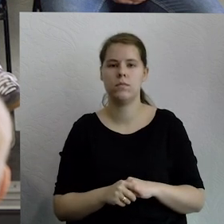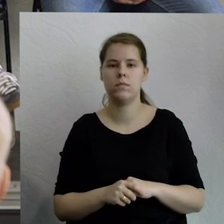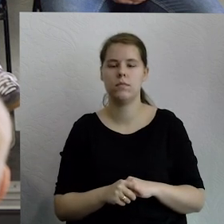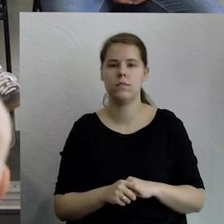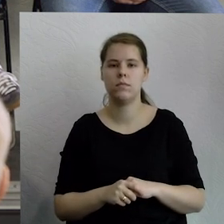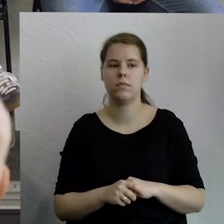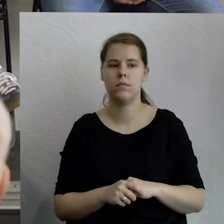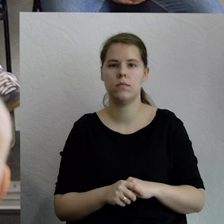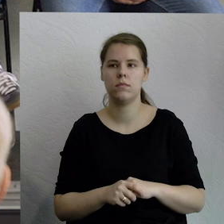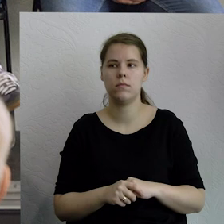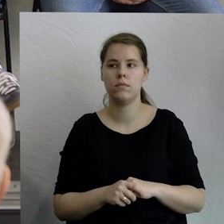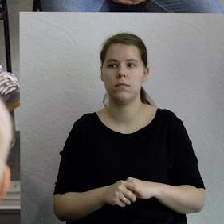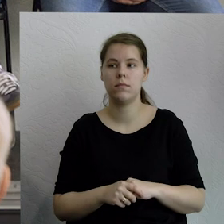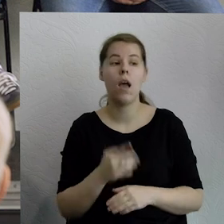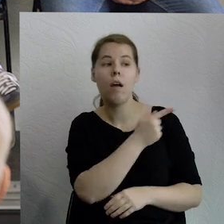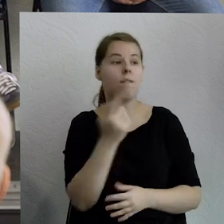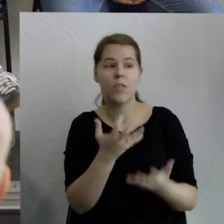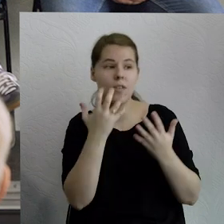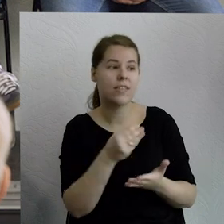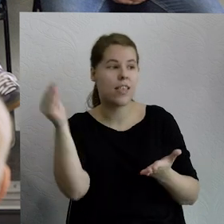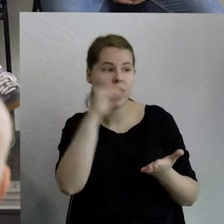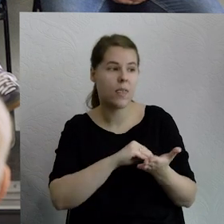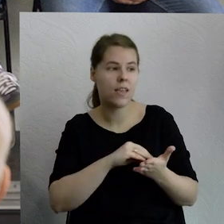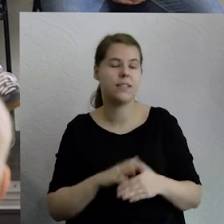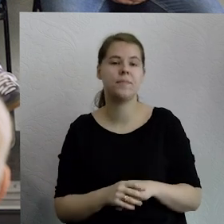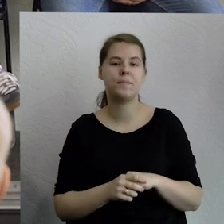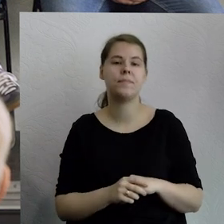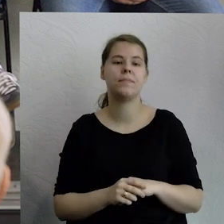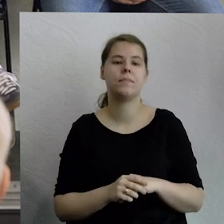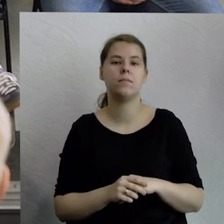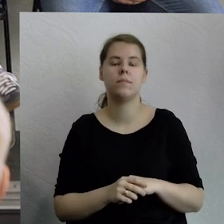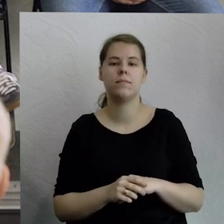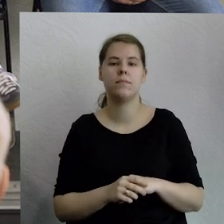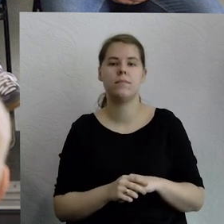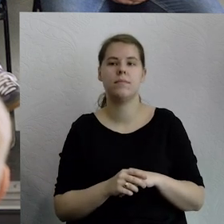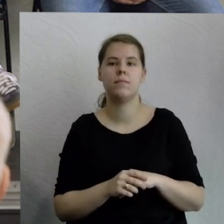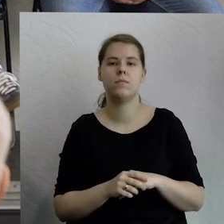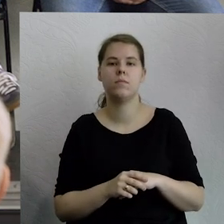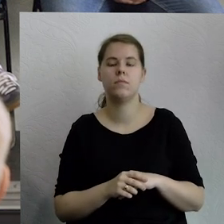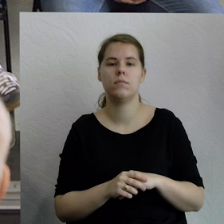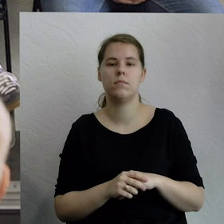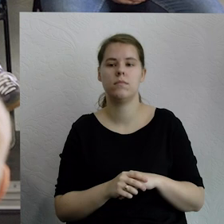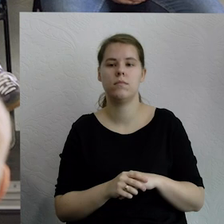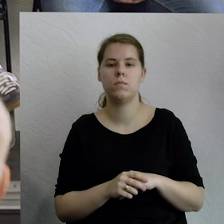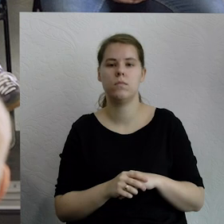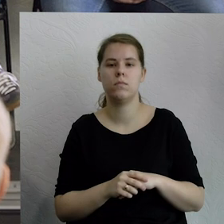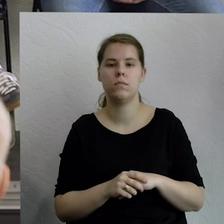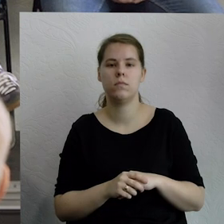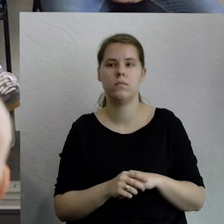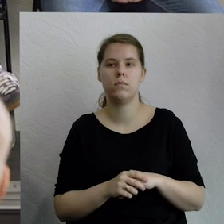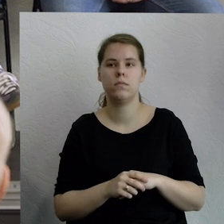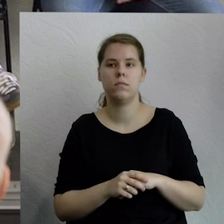Czy coś może chcecie dodać na początek? Czy jedziemy? Jedziemy.